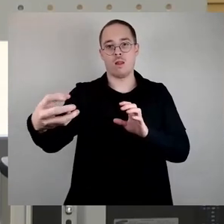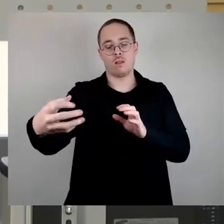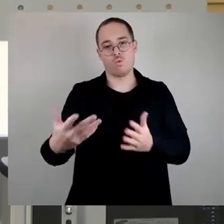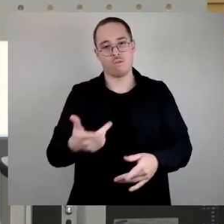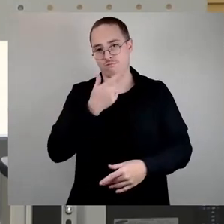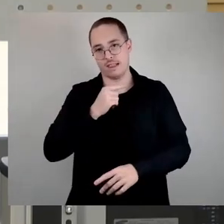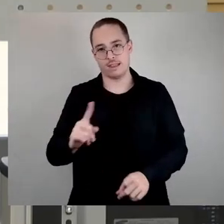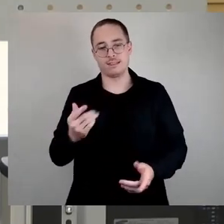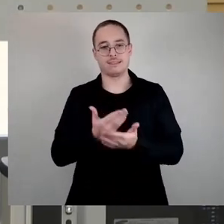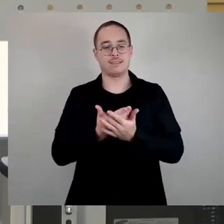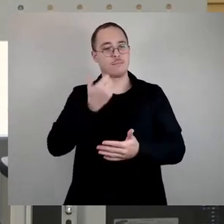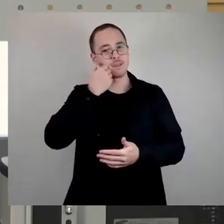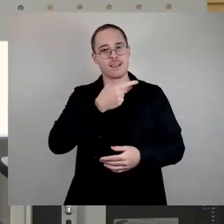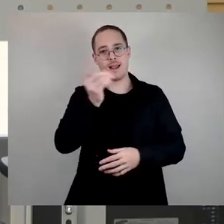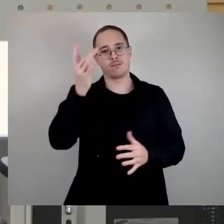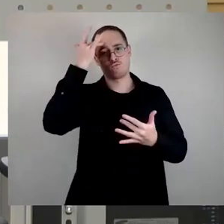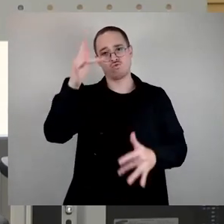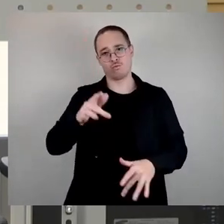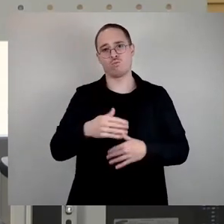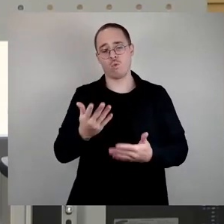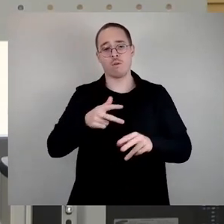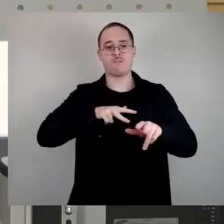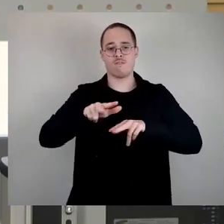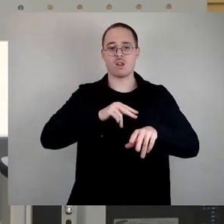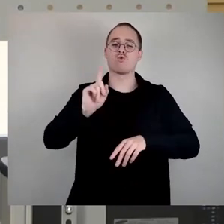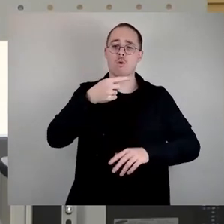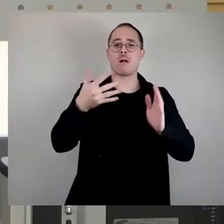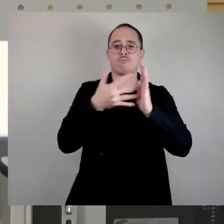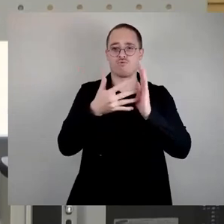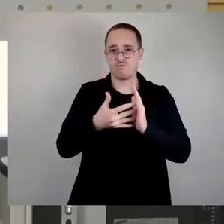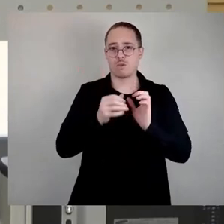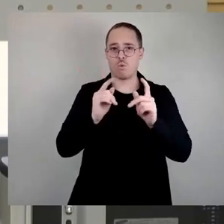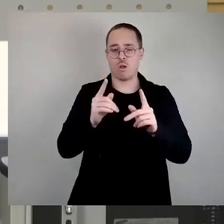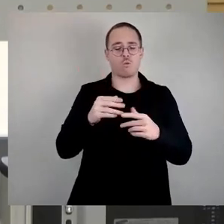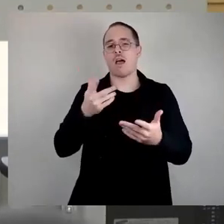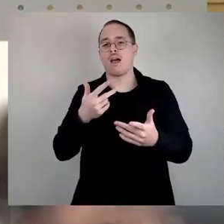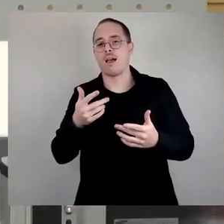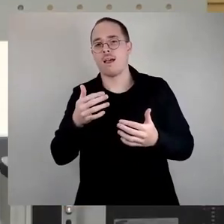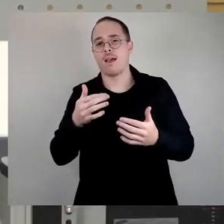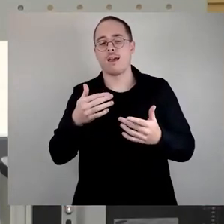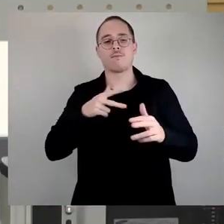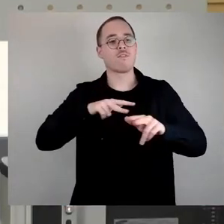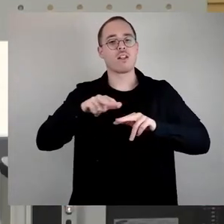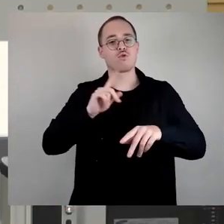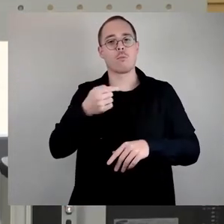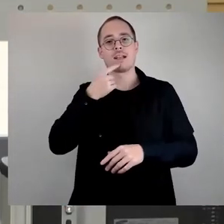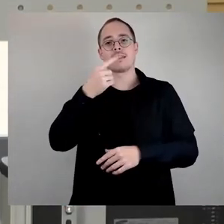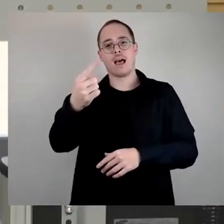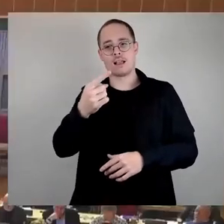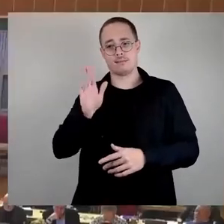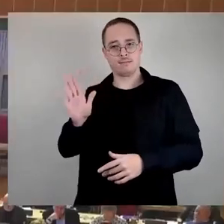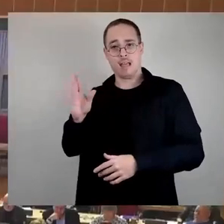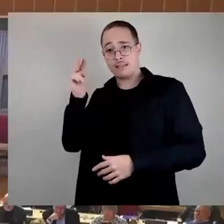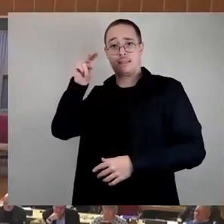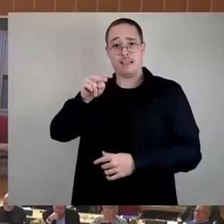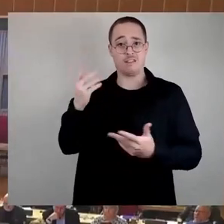freuen, wenn Sie eine Zustimmung finden und wenn die Verwaltung das dann einfach nochmal aus Ihrer Sicht kurz erläutern könnte. Danke. So, Frau Krause